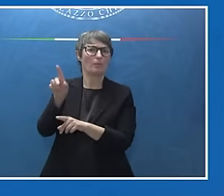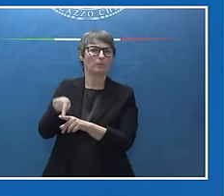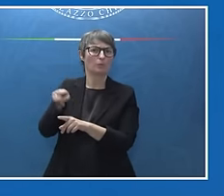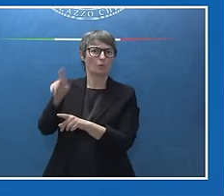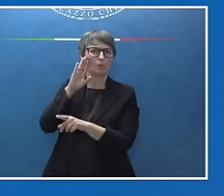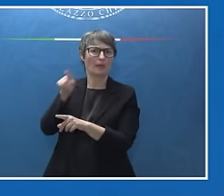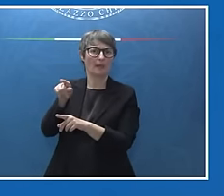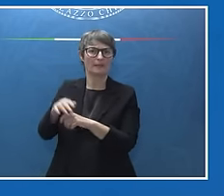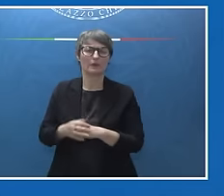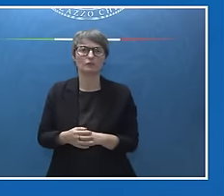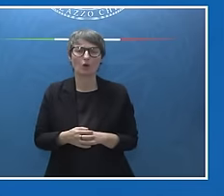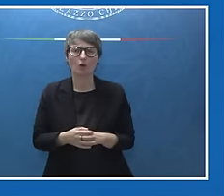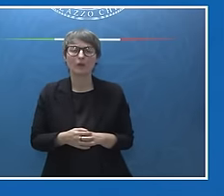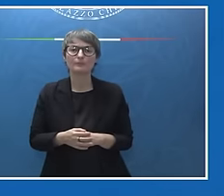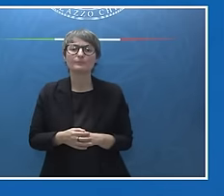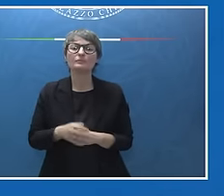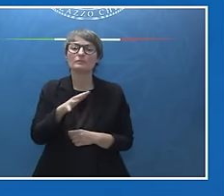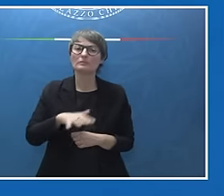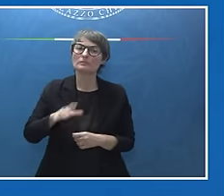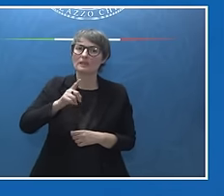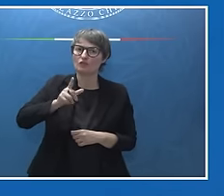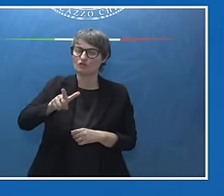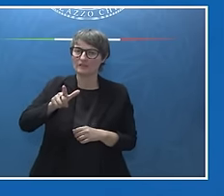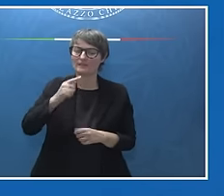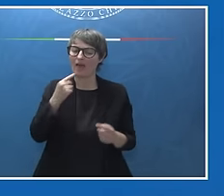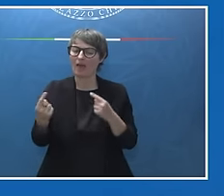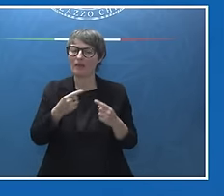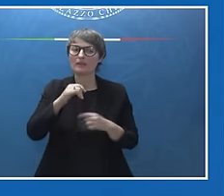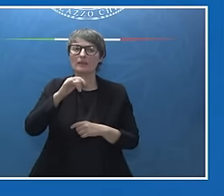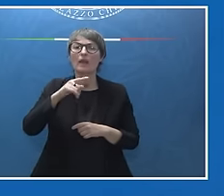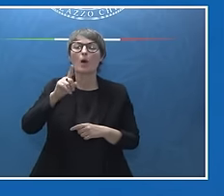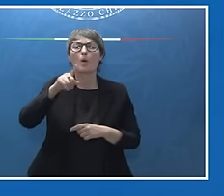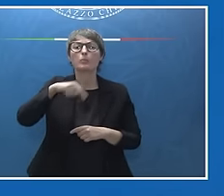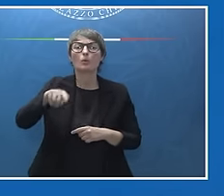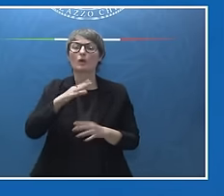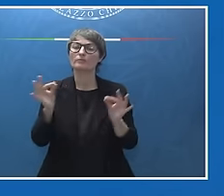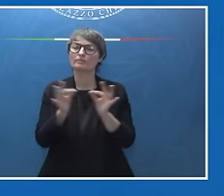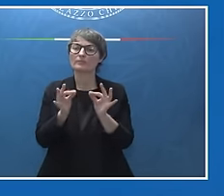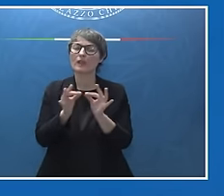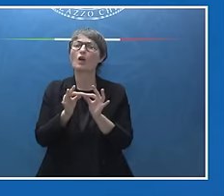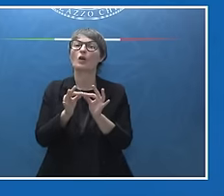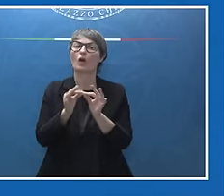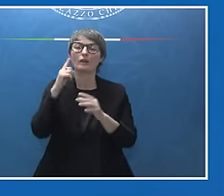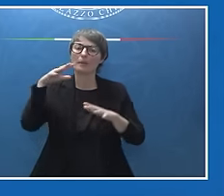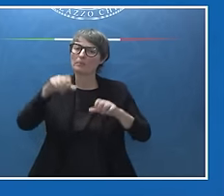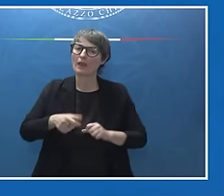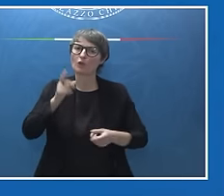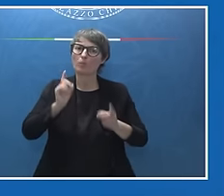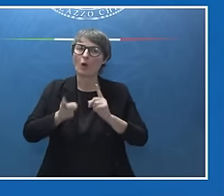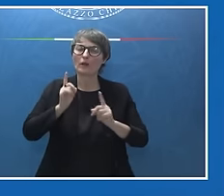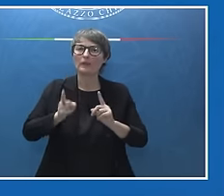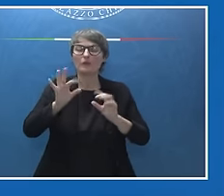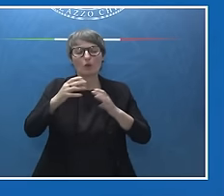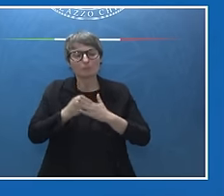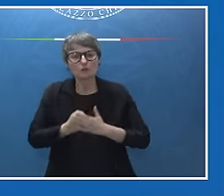G7 abbiamo concordato anche un forte impegno politico in favore di un sistema di tassazione internazionale